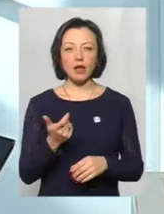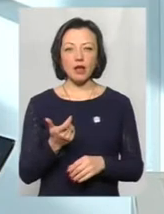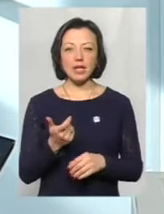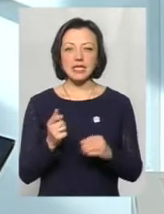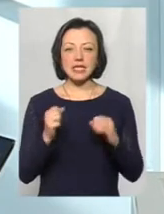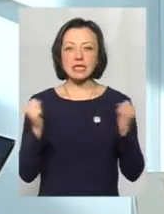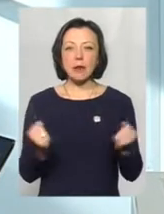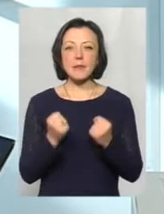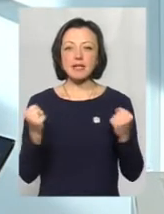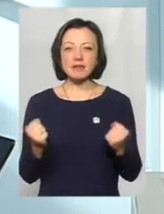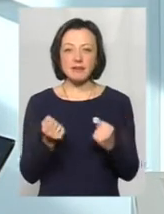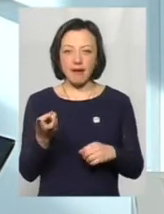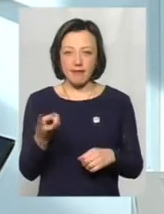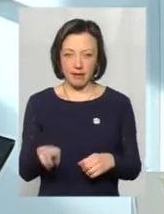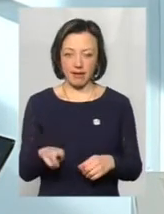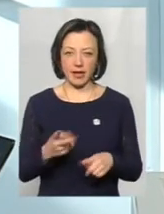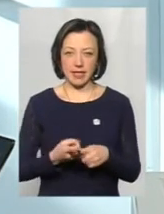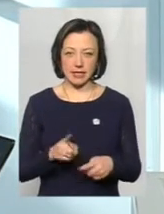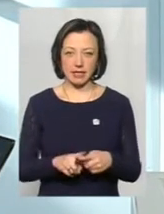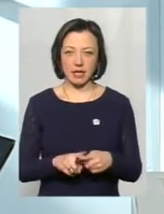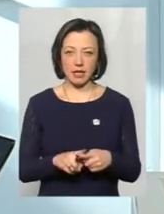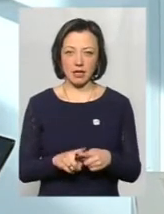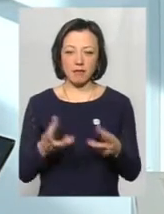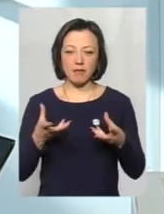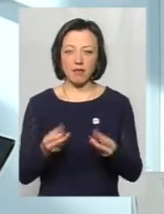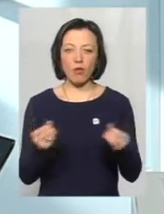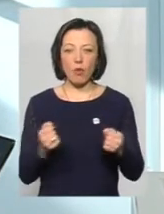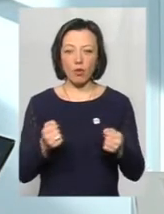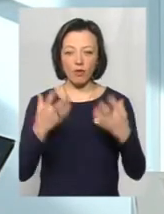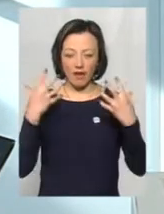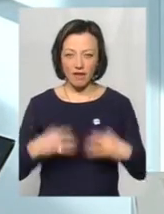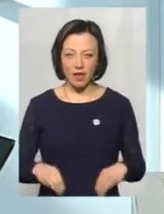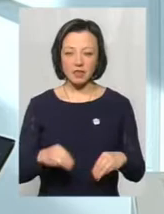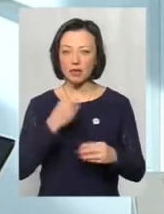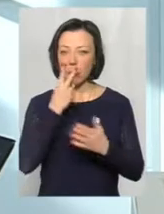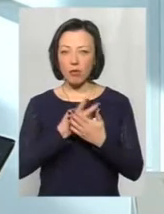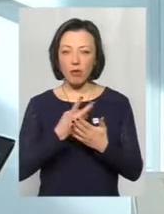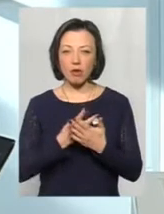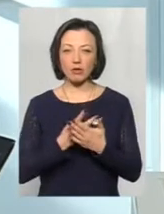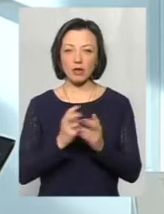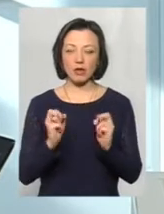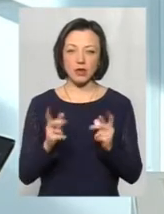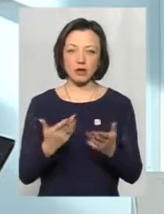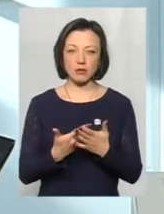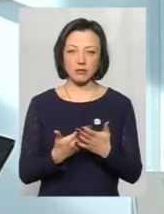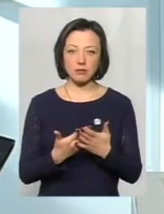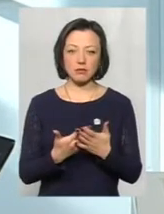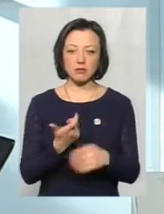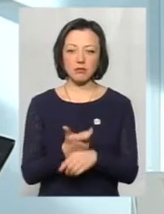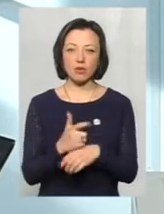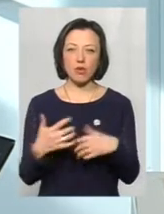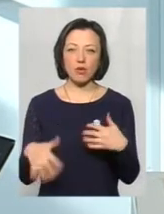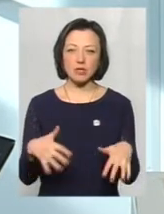Замерзання – це дія холоду на весь організм, воно проявляється в більш